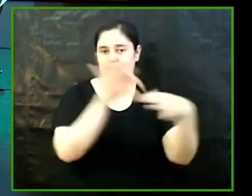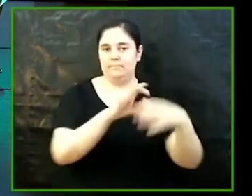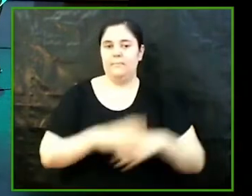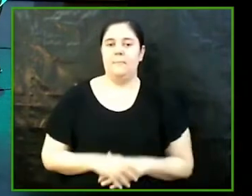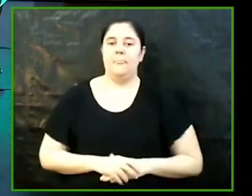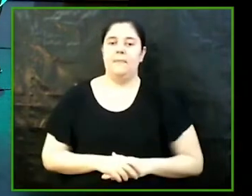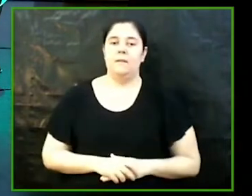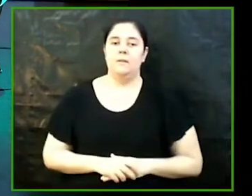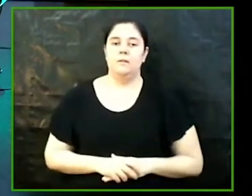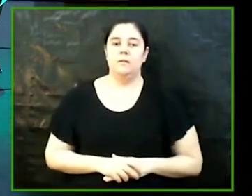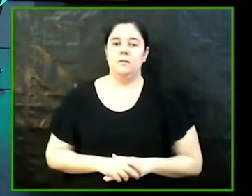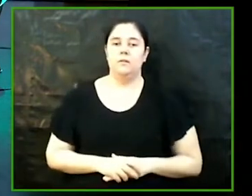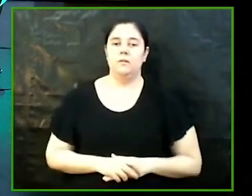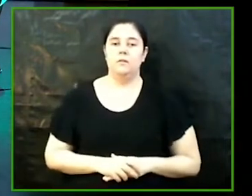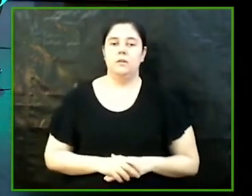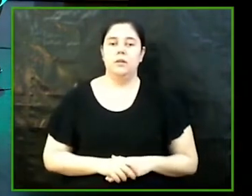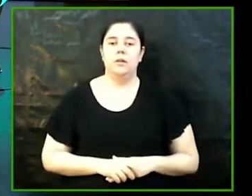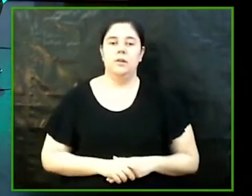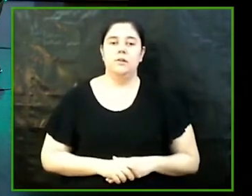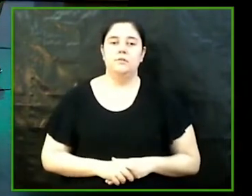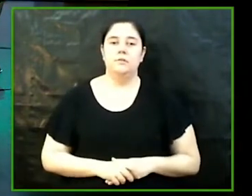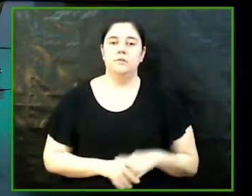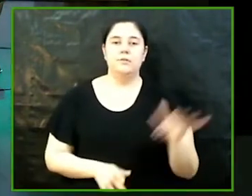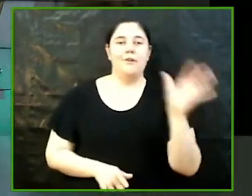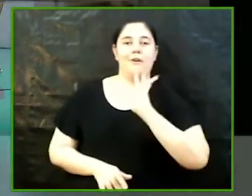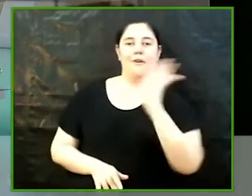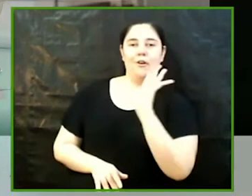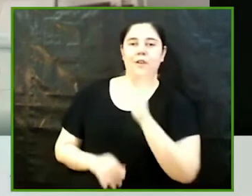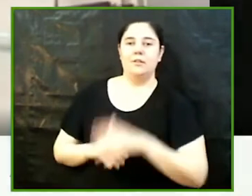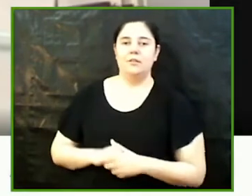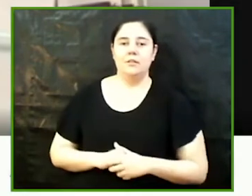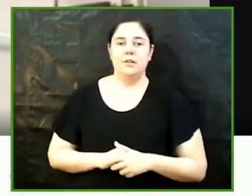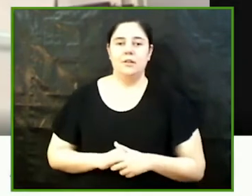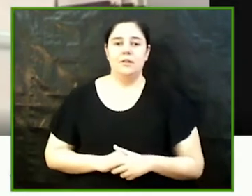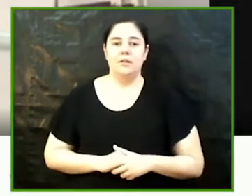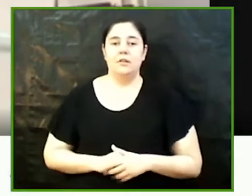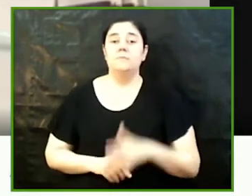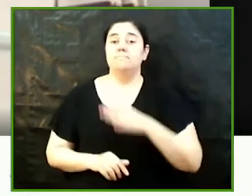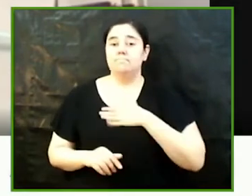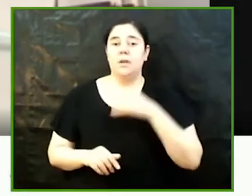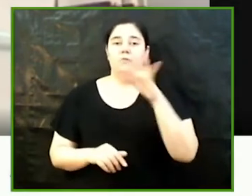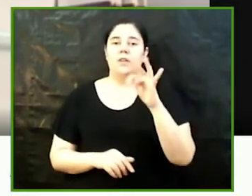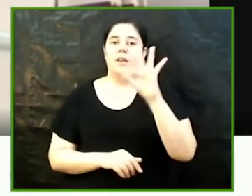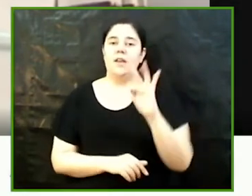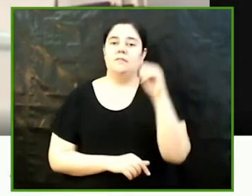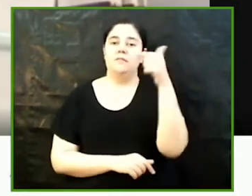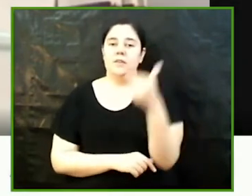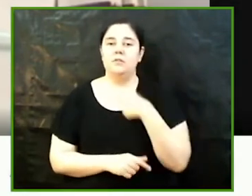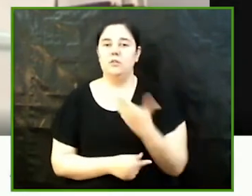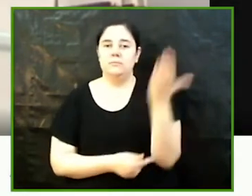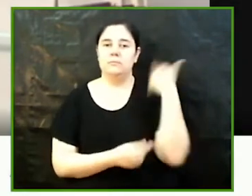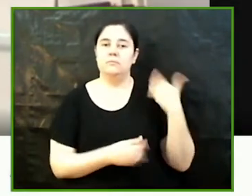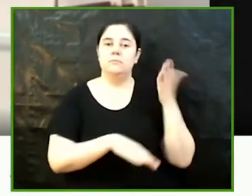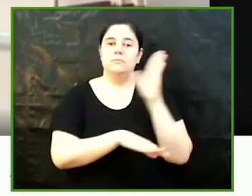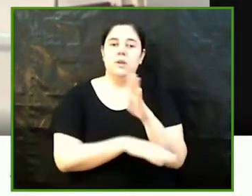Aina, quan vulguis. Hola Bé, tal com heu dit el meu TFG que vaig presentar s'anomena